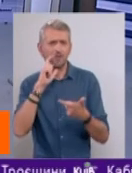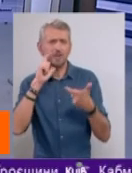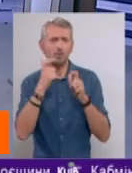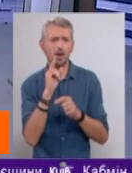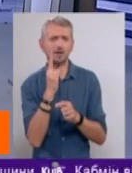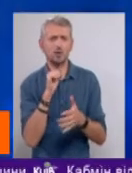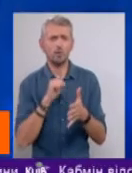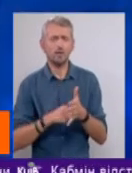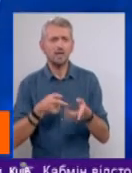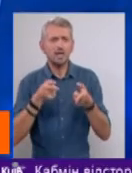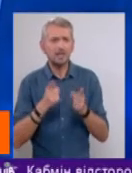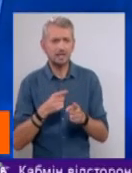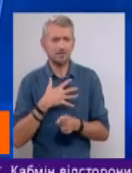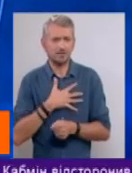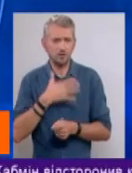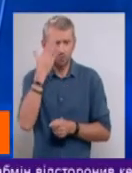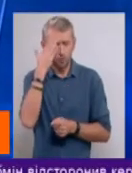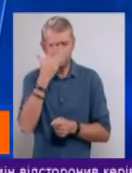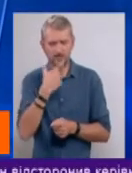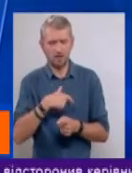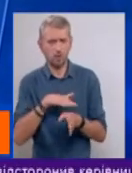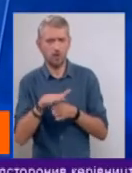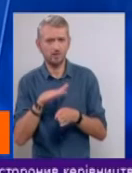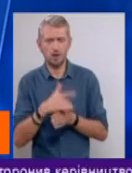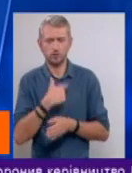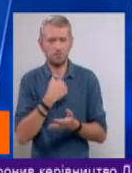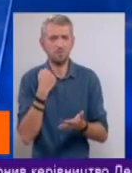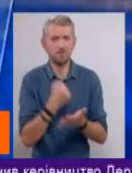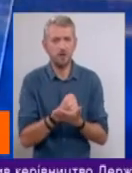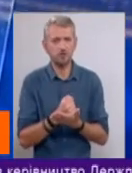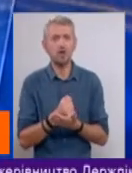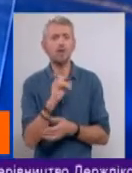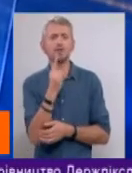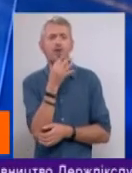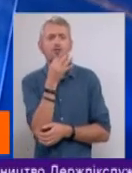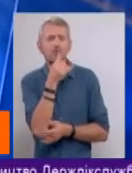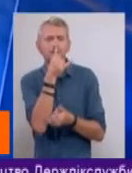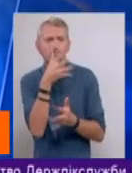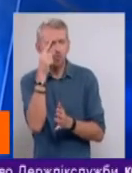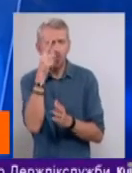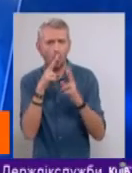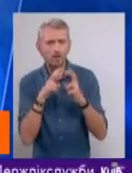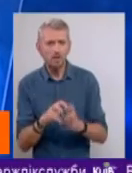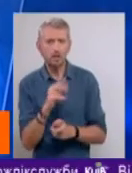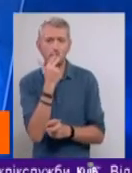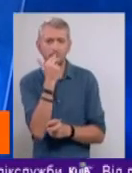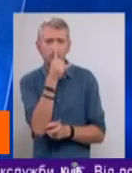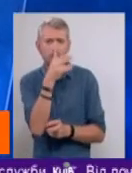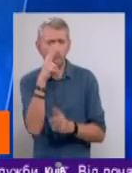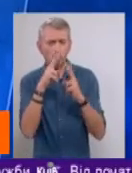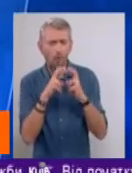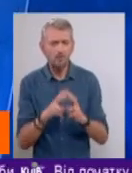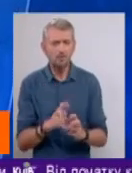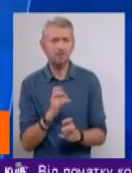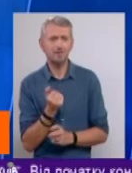дитину від дійсних способів самореалізації, самопідтвердження. Дитина ще не може оцінити, підліток не може оцінити, наскільки в